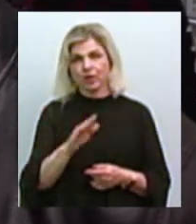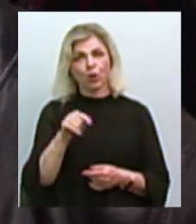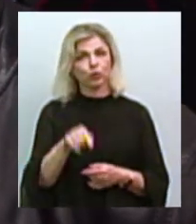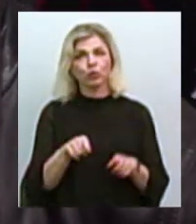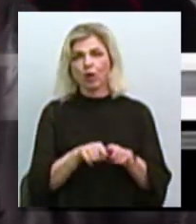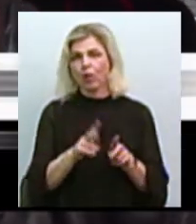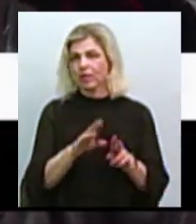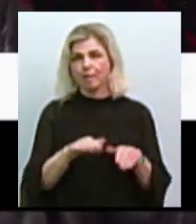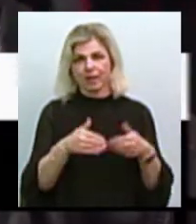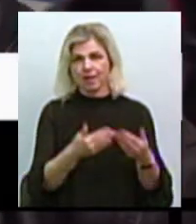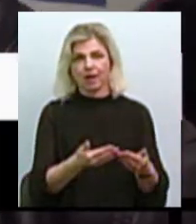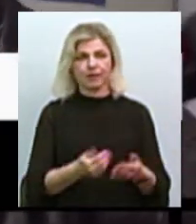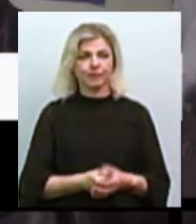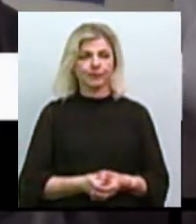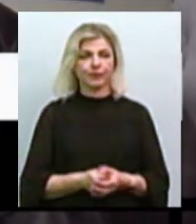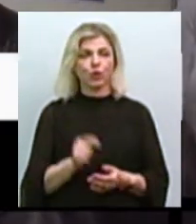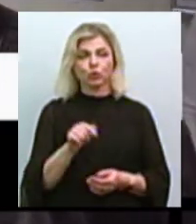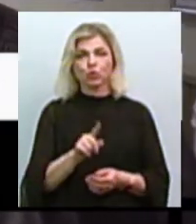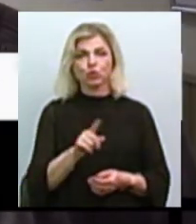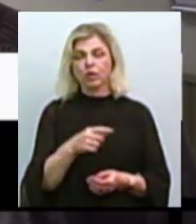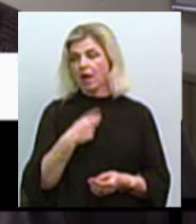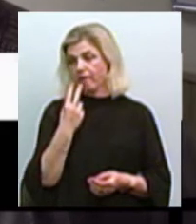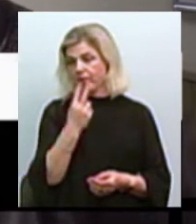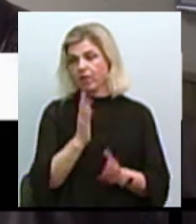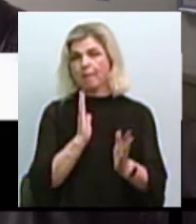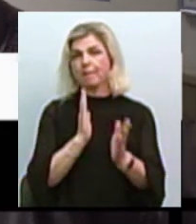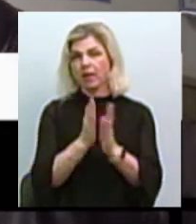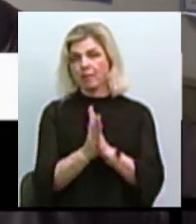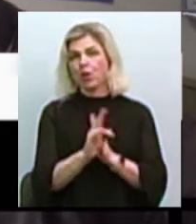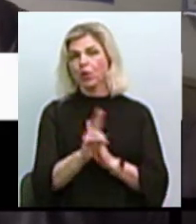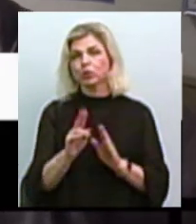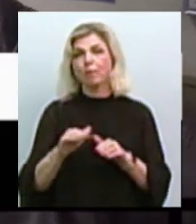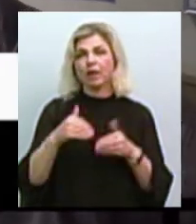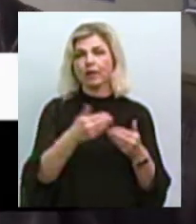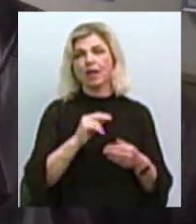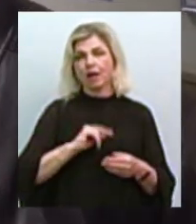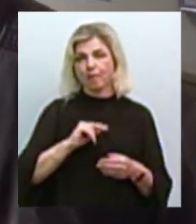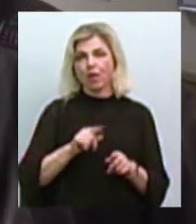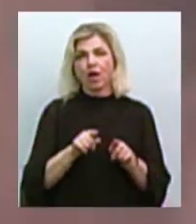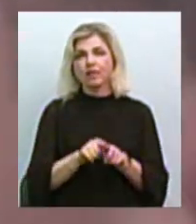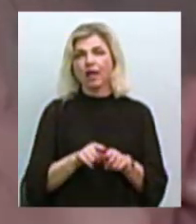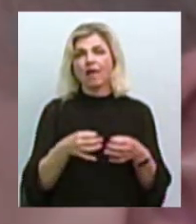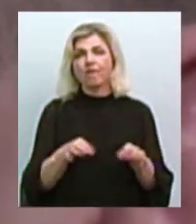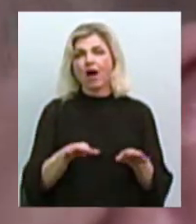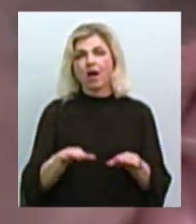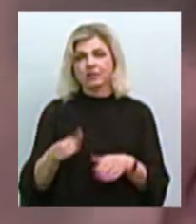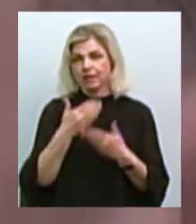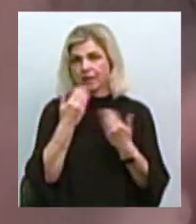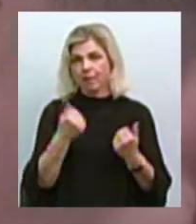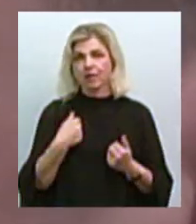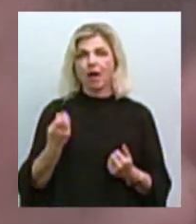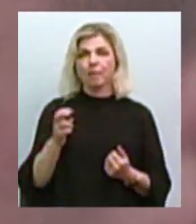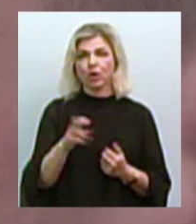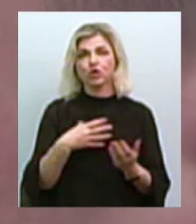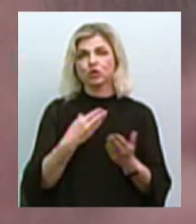пропонують. Те, що я пройшов повстег, хто пропонує роботу, то там таких вакансій немає. Ну, я пройшов тільки зі